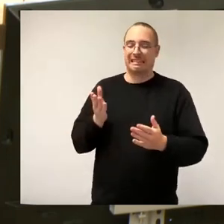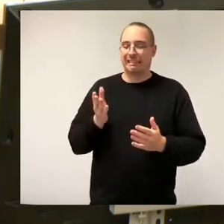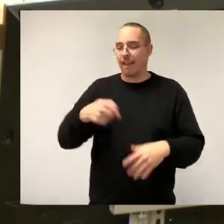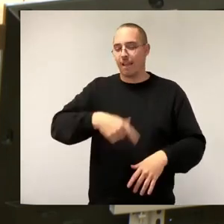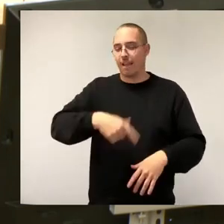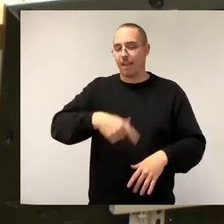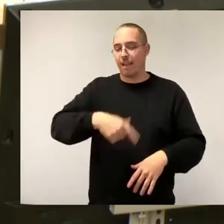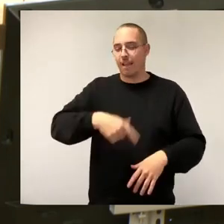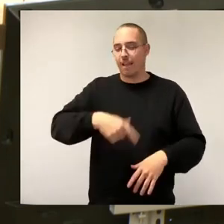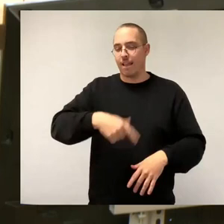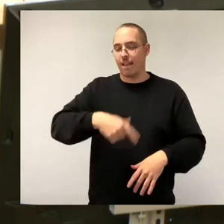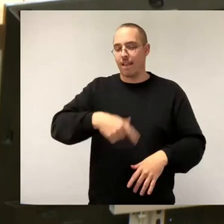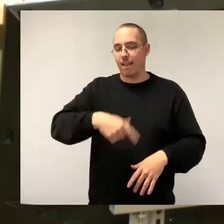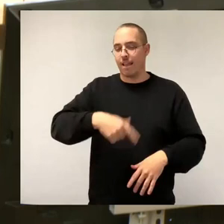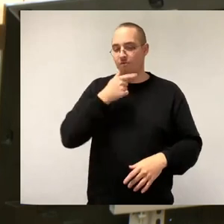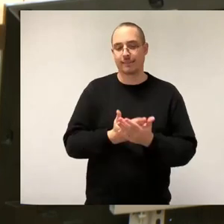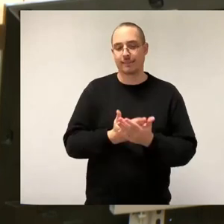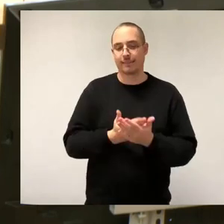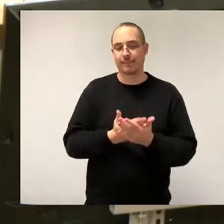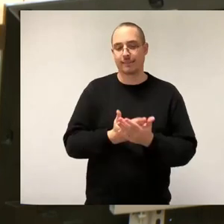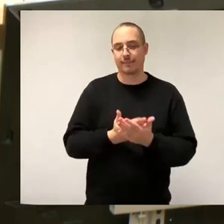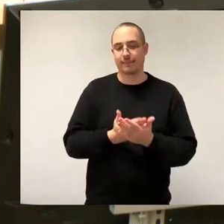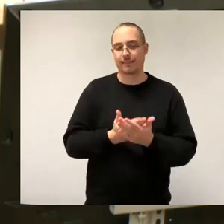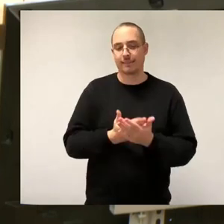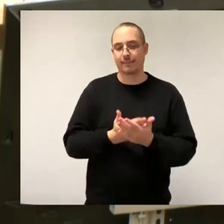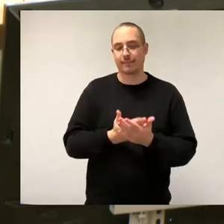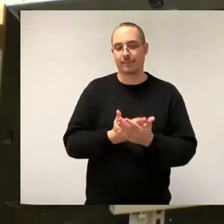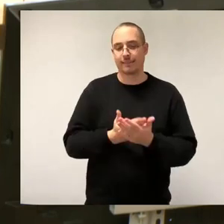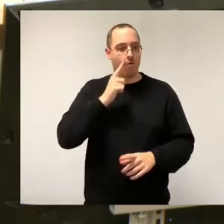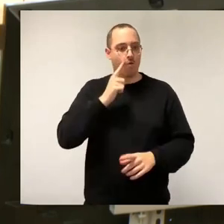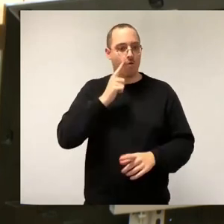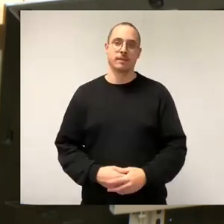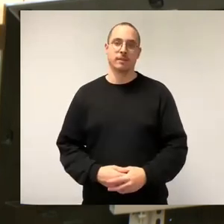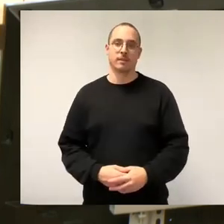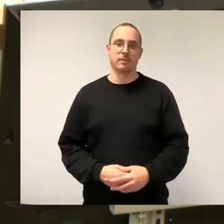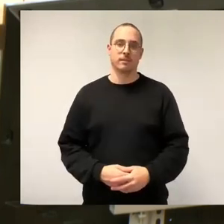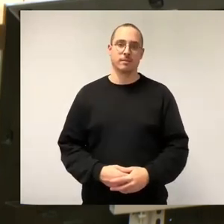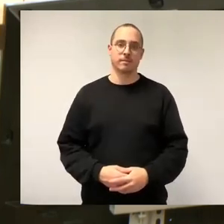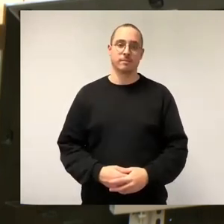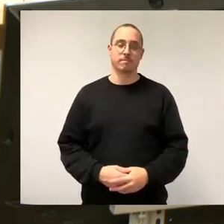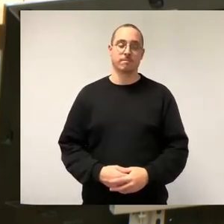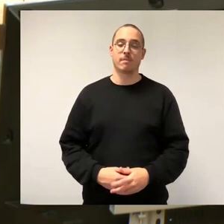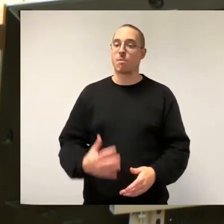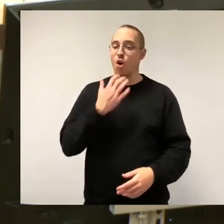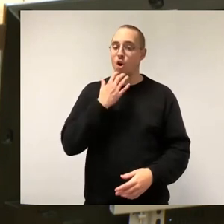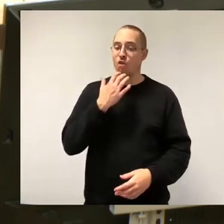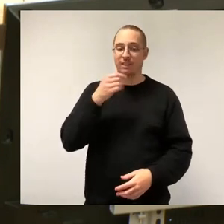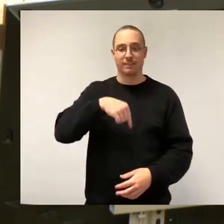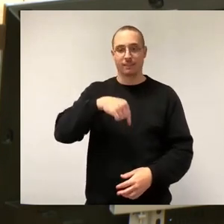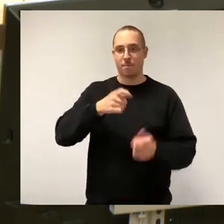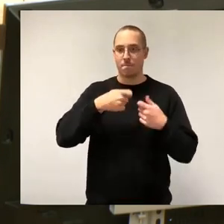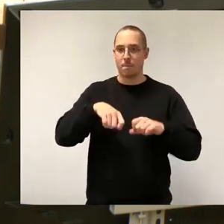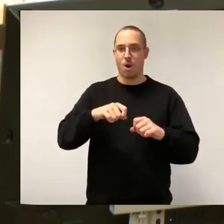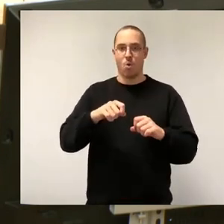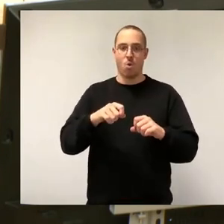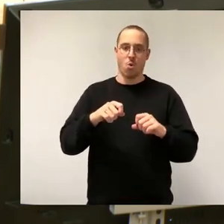Fachkräftefrage und auch dann die Baukapazitäten in der Bauwirtschaft nochmal eine Herausforderung sein. Und insbesondere die